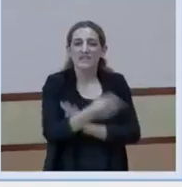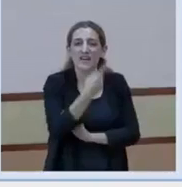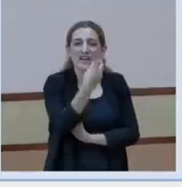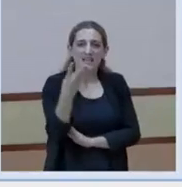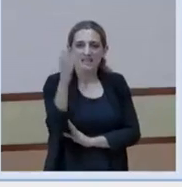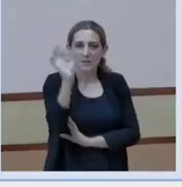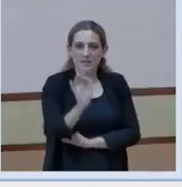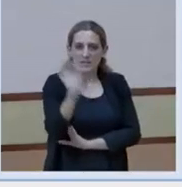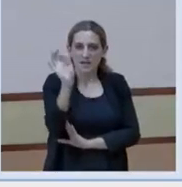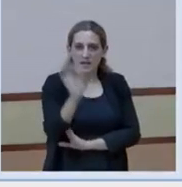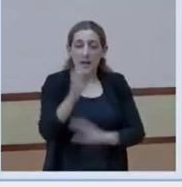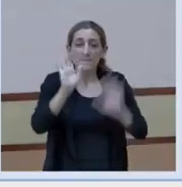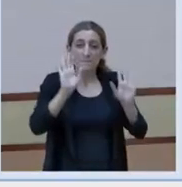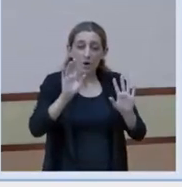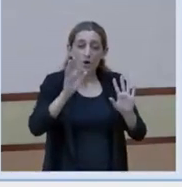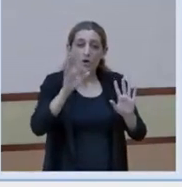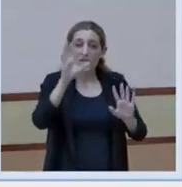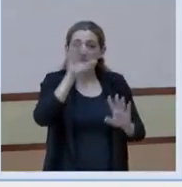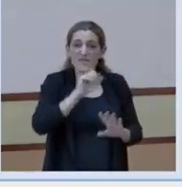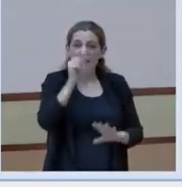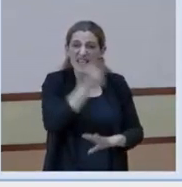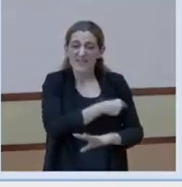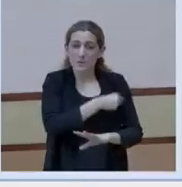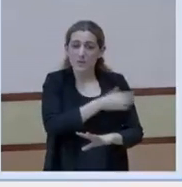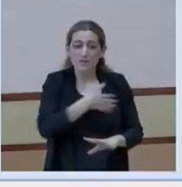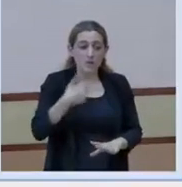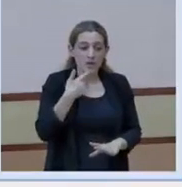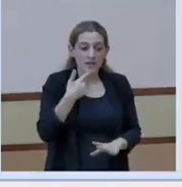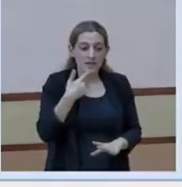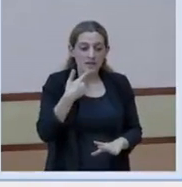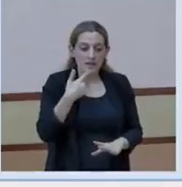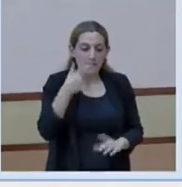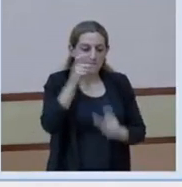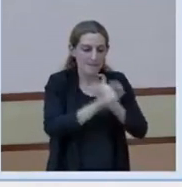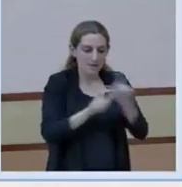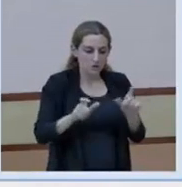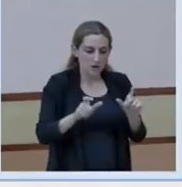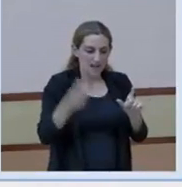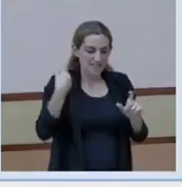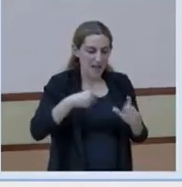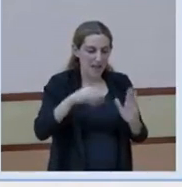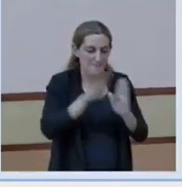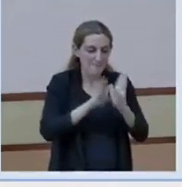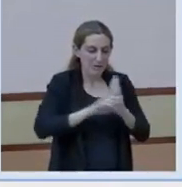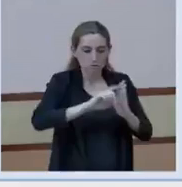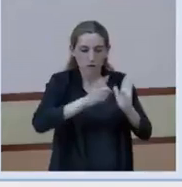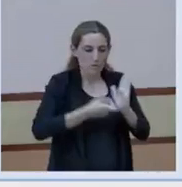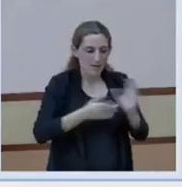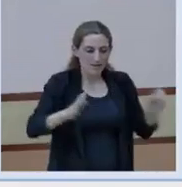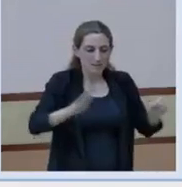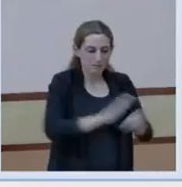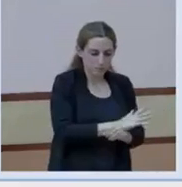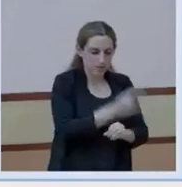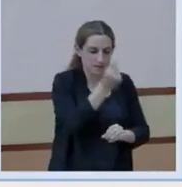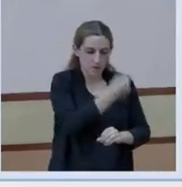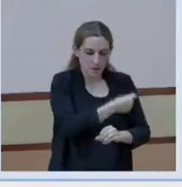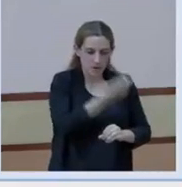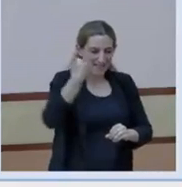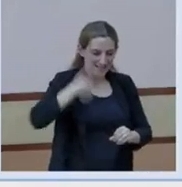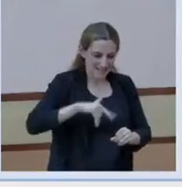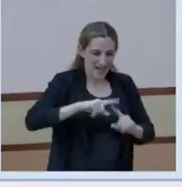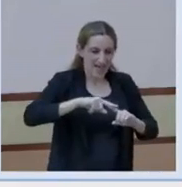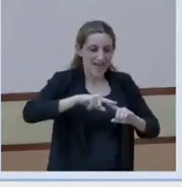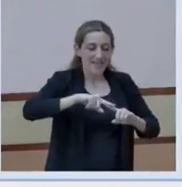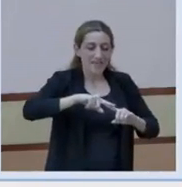Però fallades vacunals, és a dir, que han rebut tota la pauta de vacunació complerta i